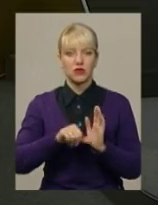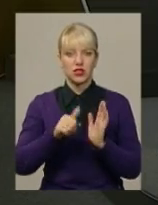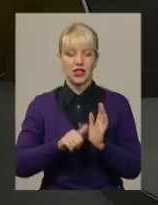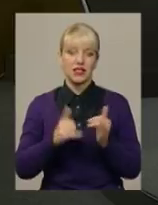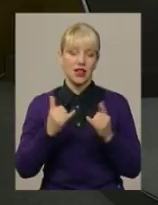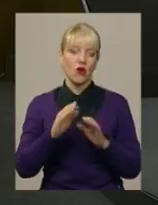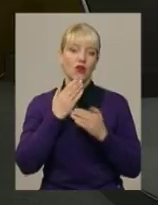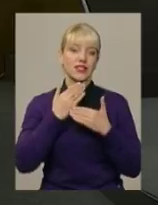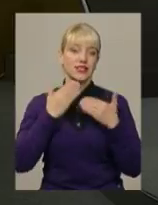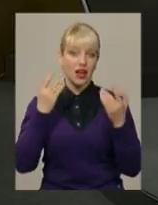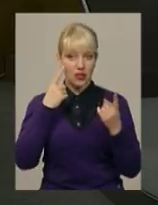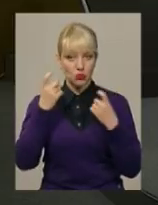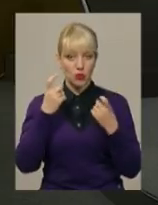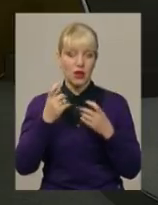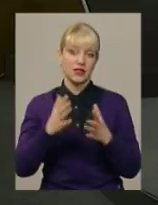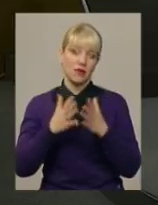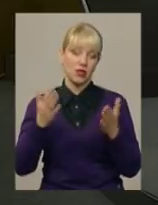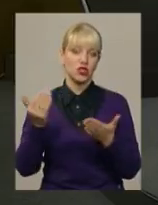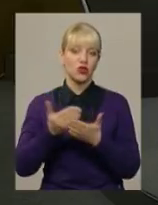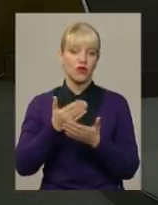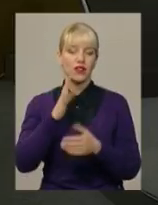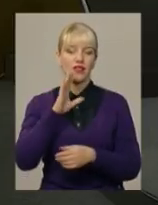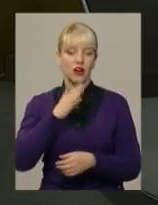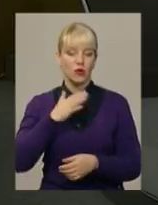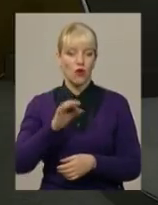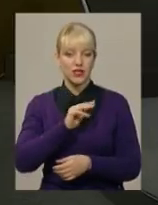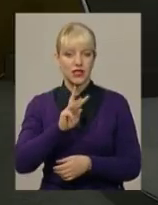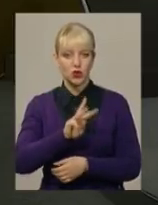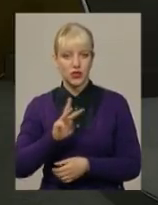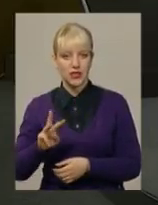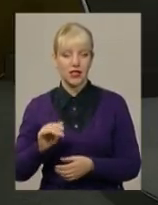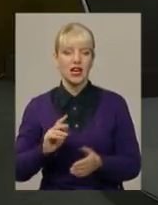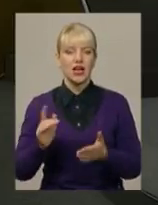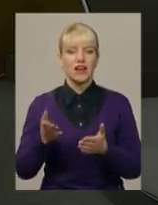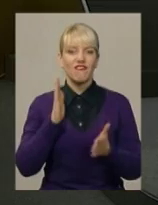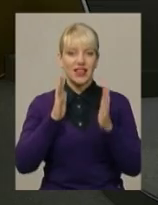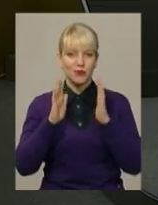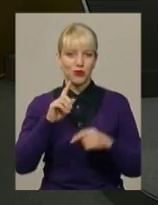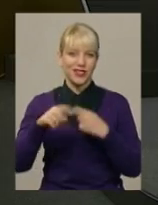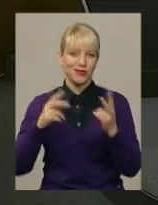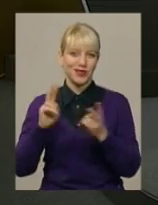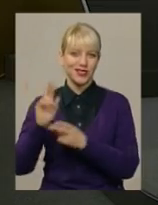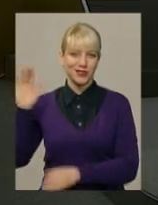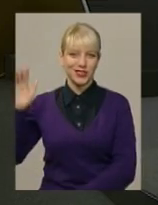Наразі це остання інформація. Ще більше новин на нашому офіційному сайті та на сторінці у Фейсбук. Побачимось!